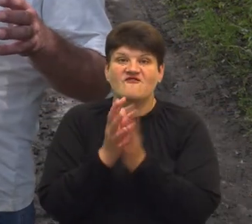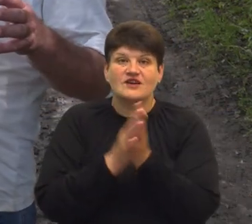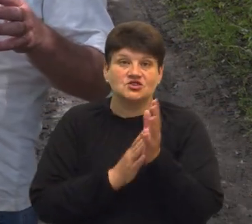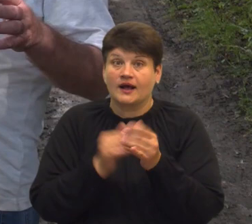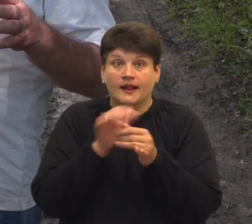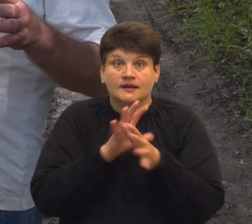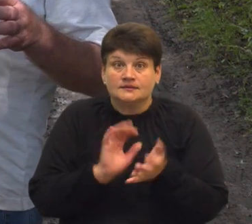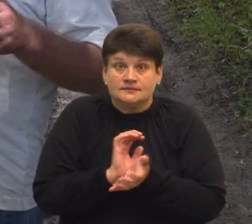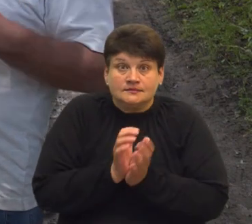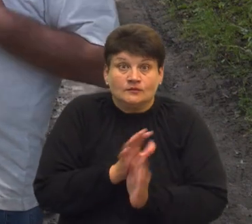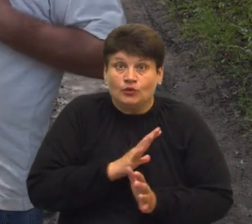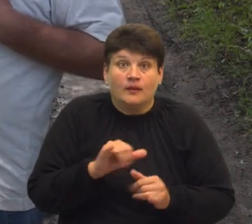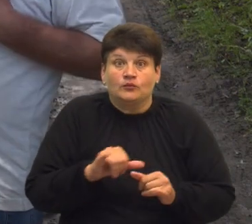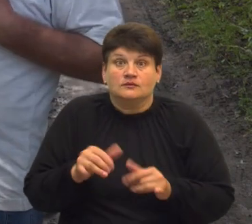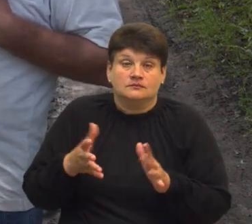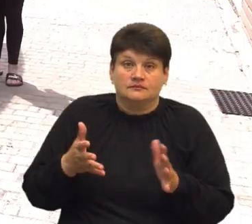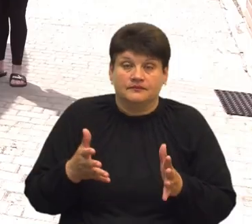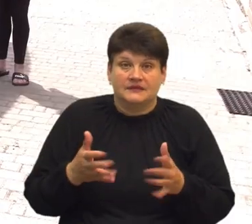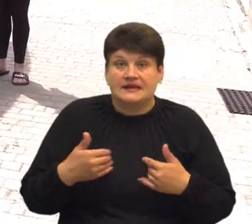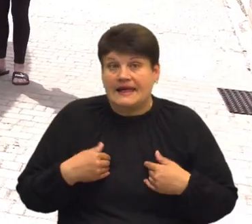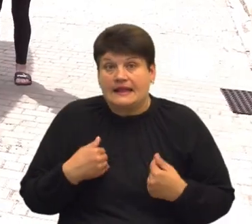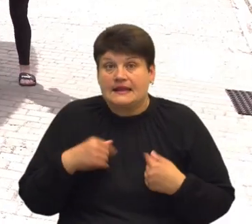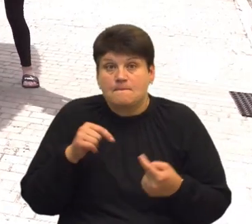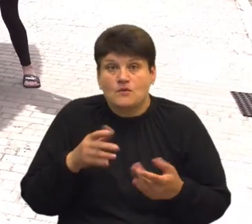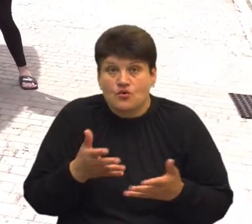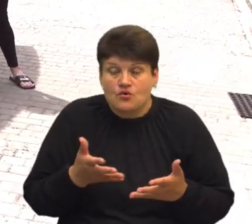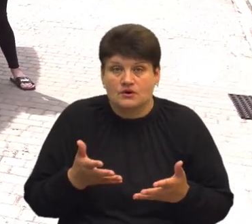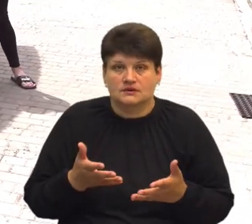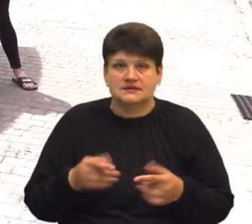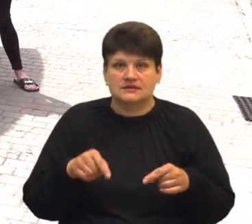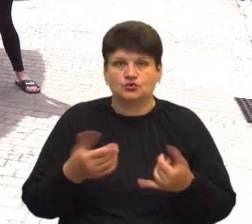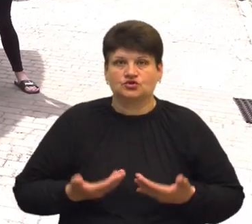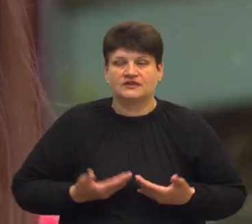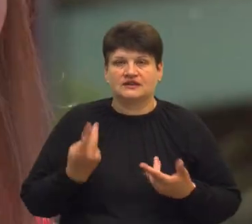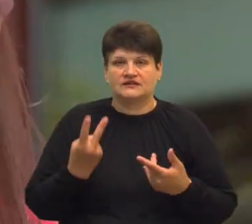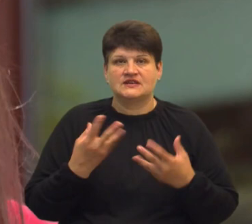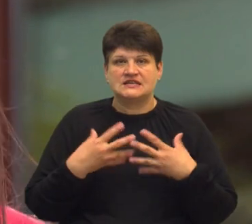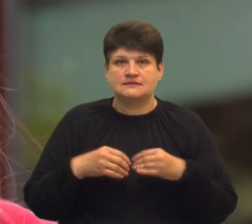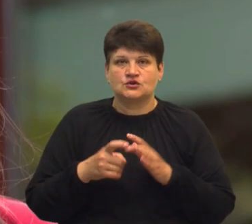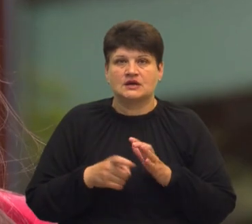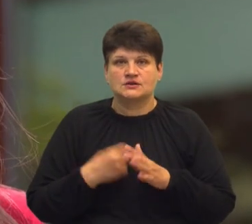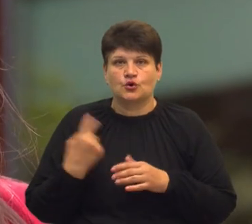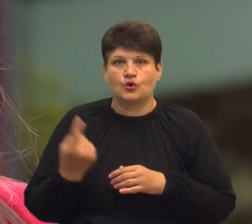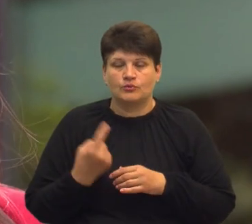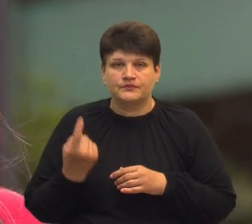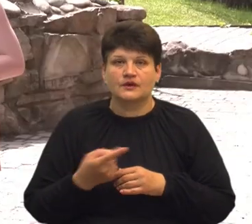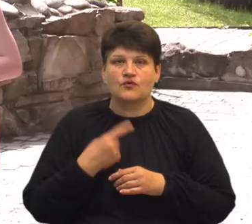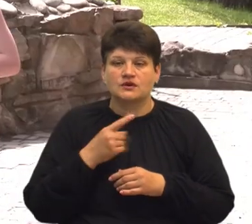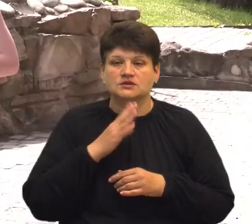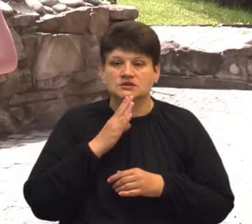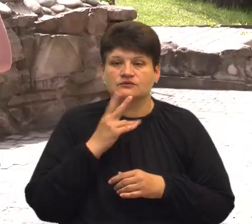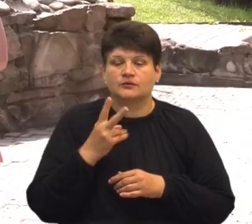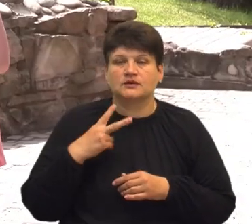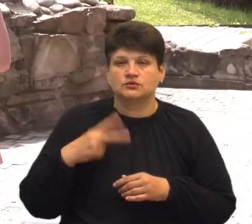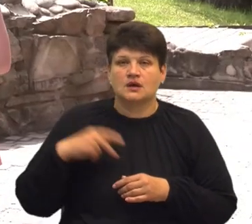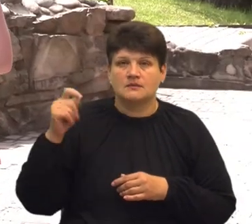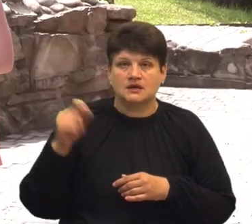чесно. Але я не проти. Зараз тут мешкає дві сім'ї з Донеччини. Аліна Костенко розповідає, з двома доньками